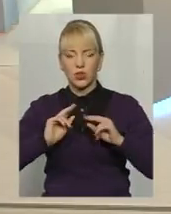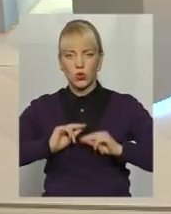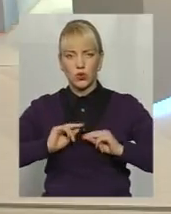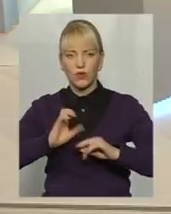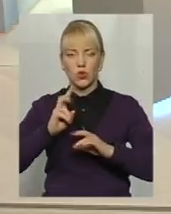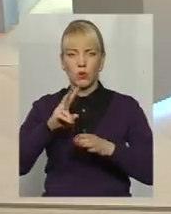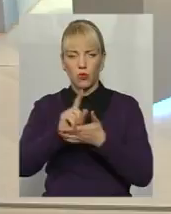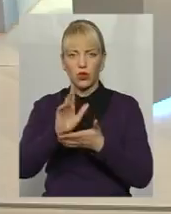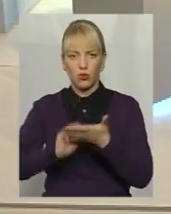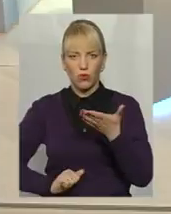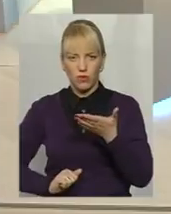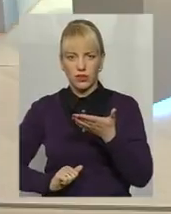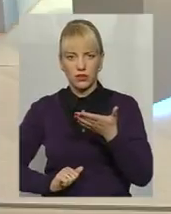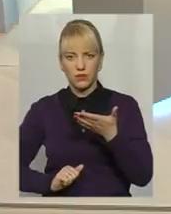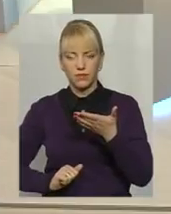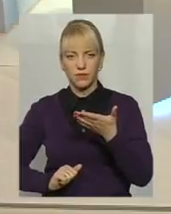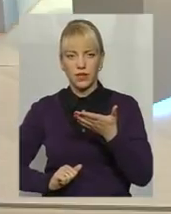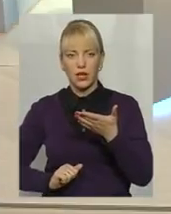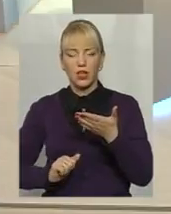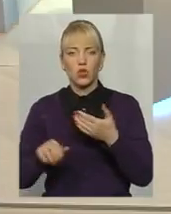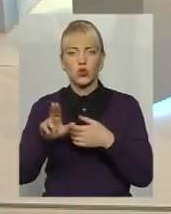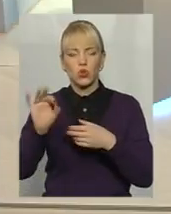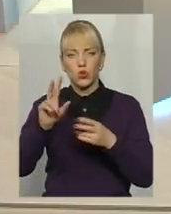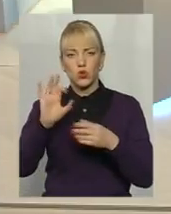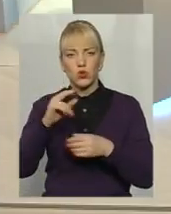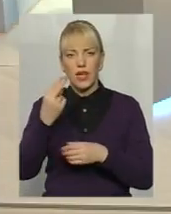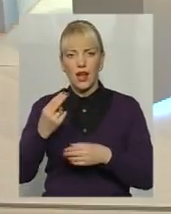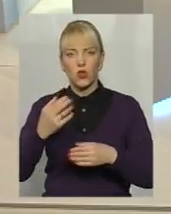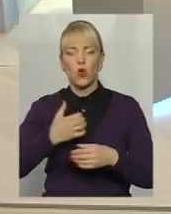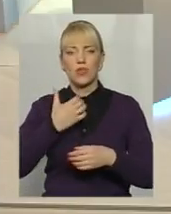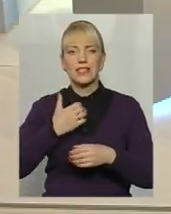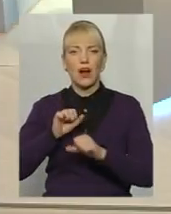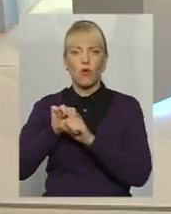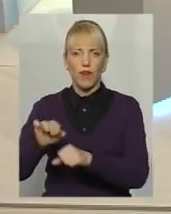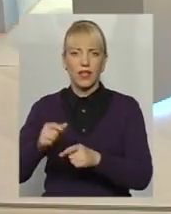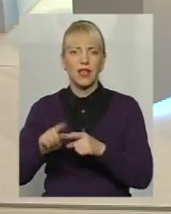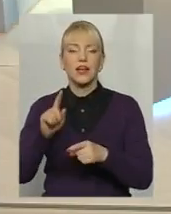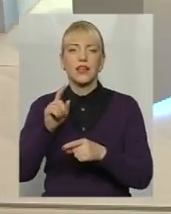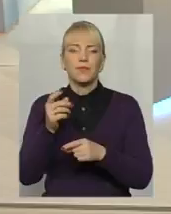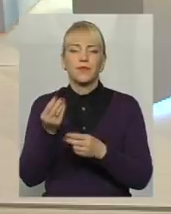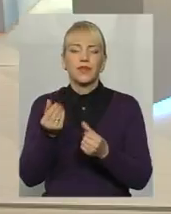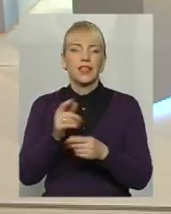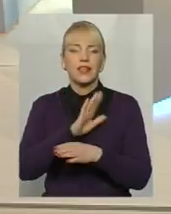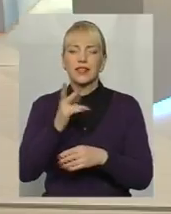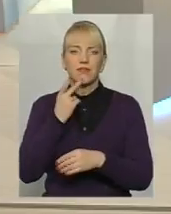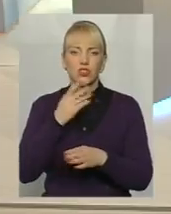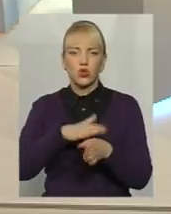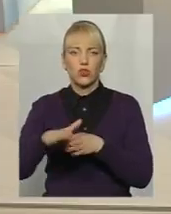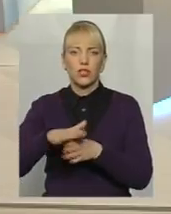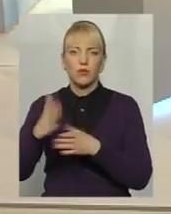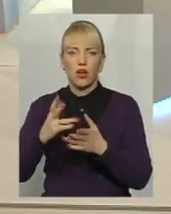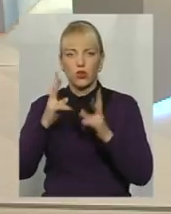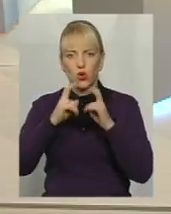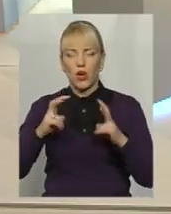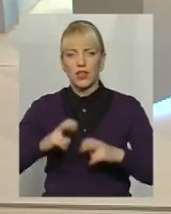податкового, і щодо соціального страхування, так далі, не завжди дотримуються. Тобто, якщо провести такий короткий